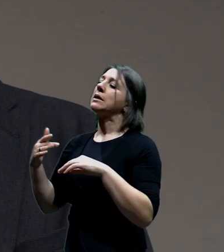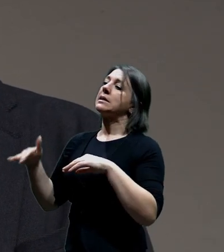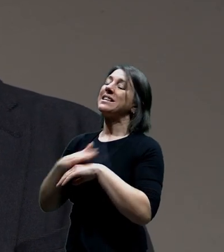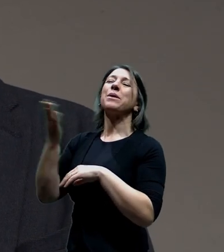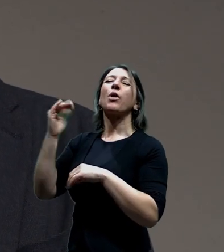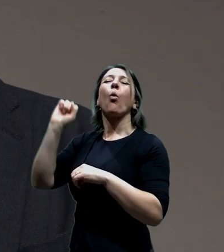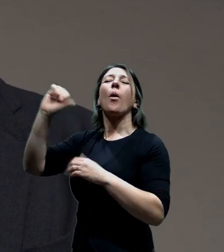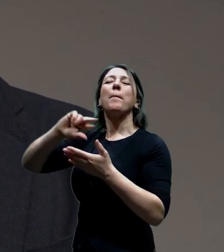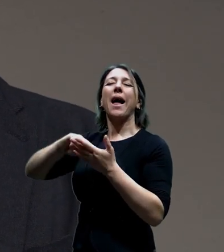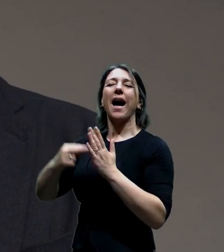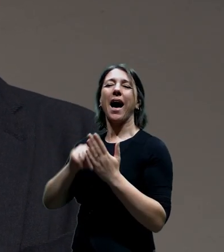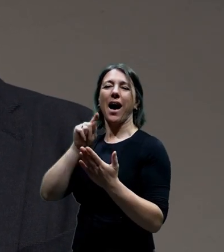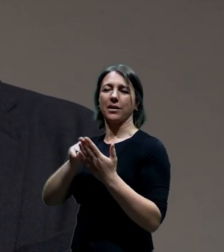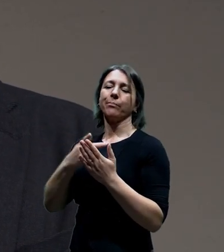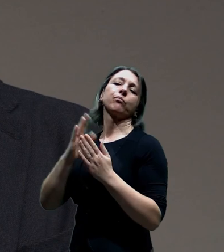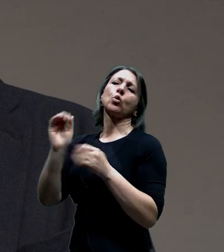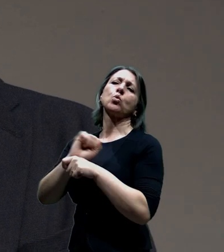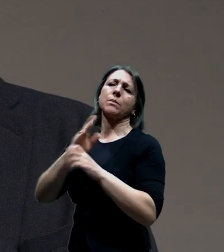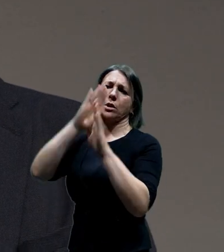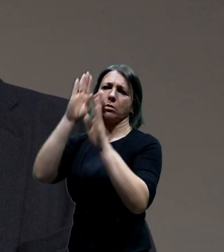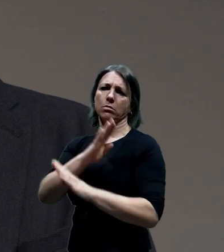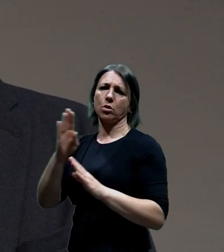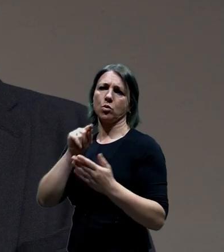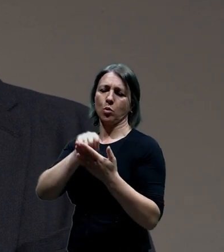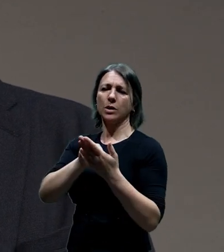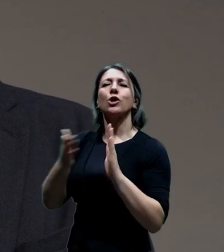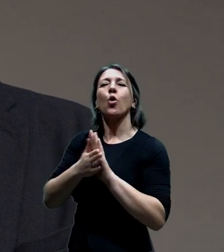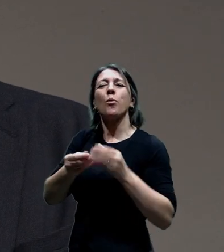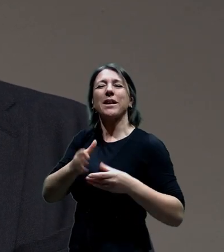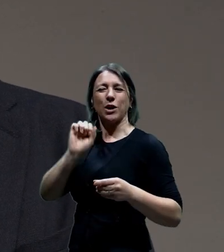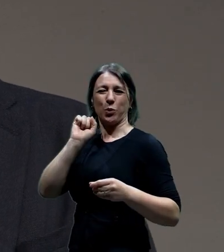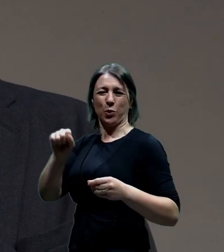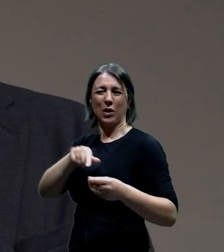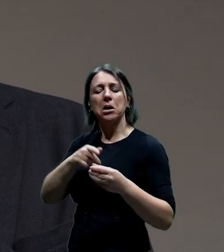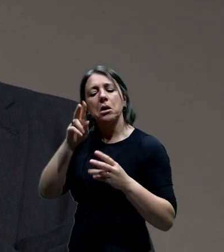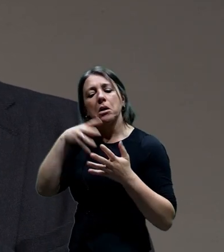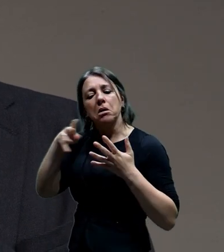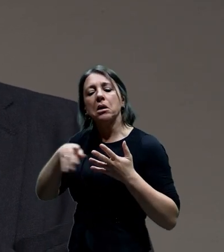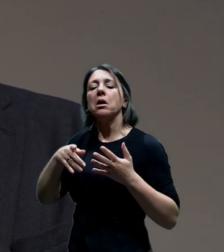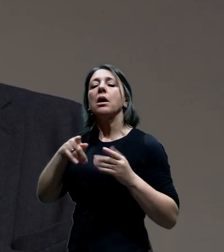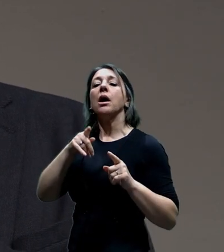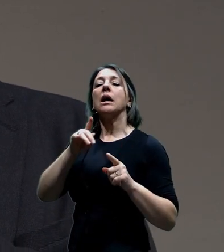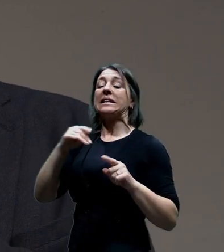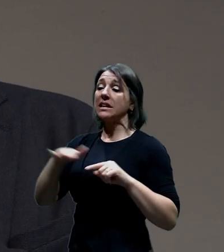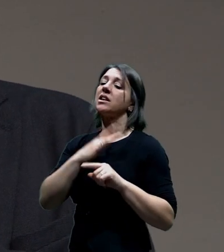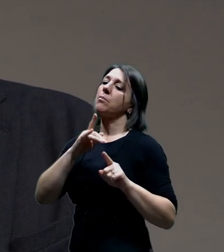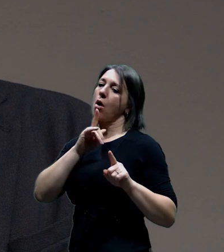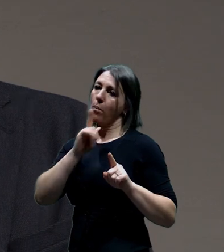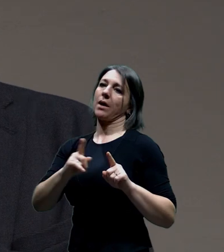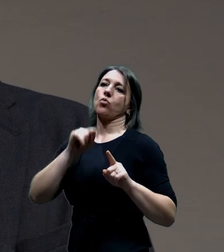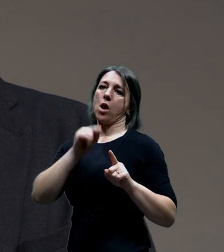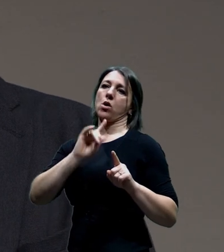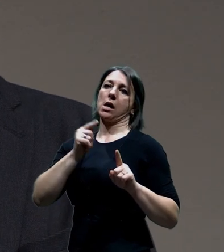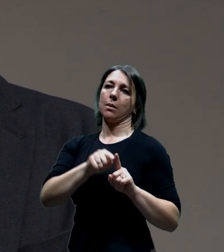dokumentaci, tak je tou nejlepší, ale začali jsme i hned